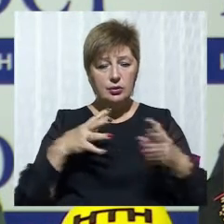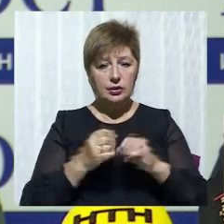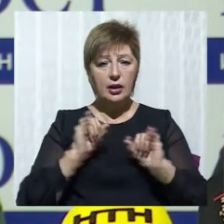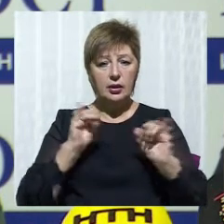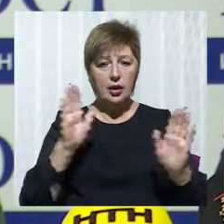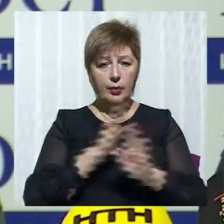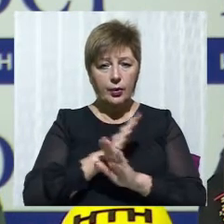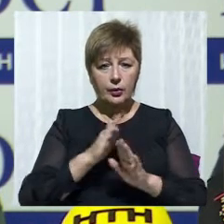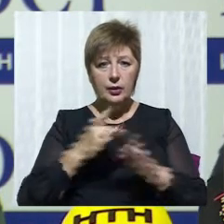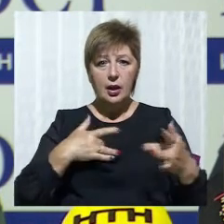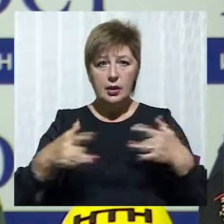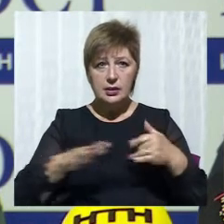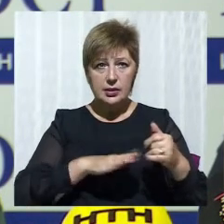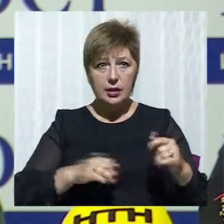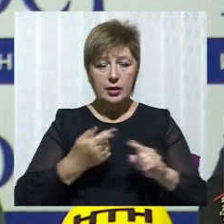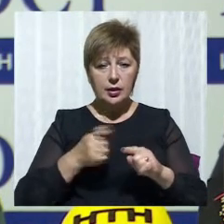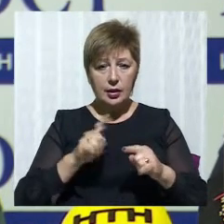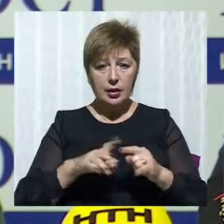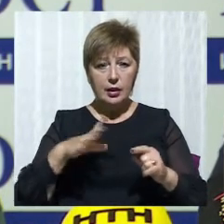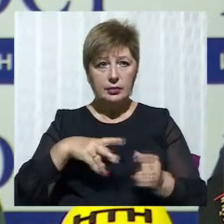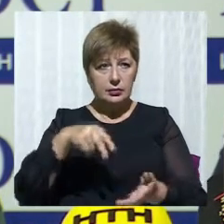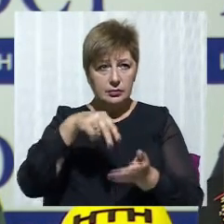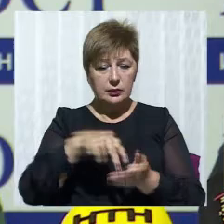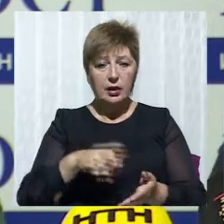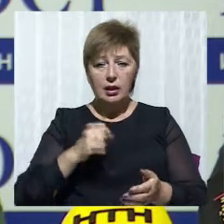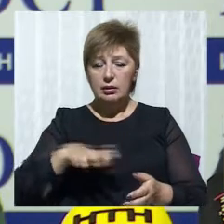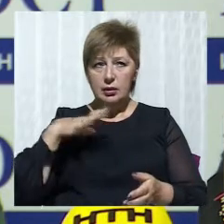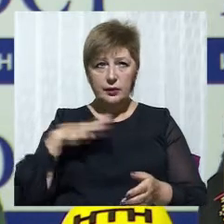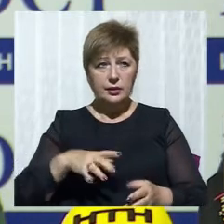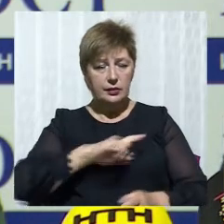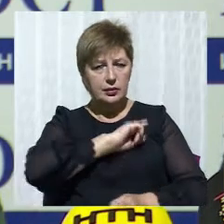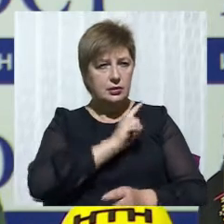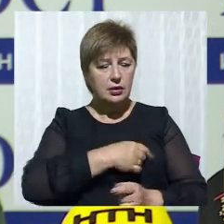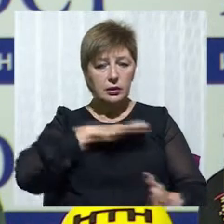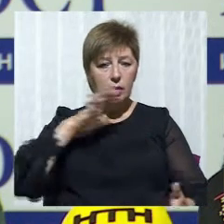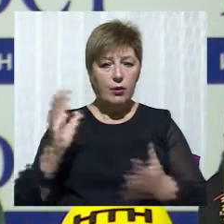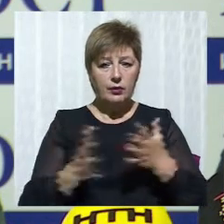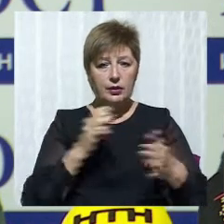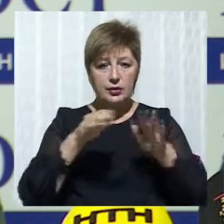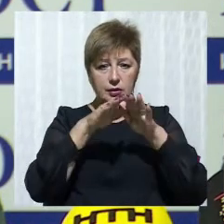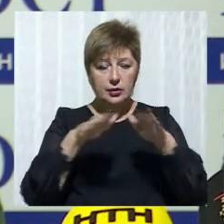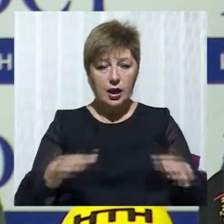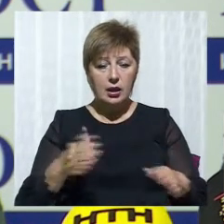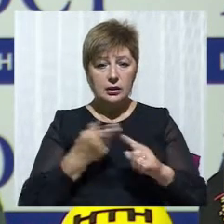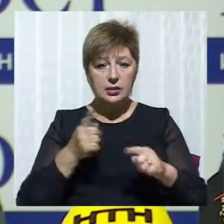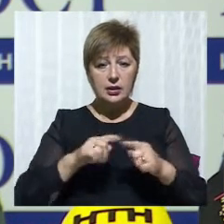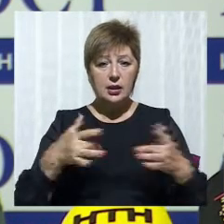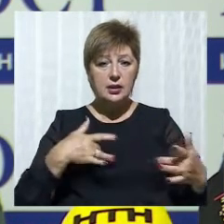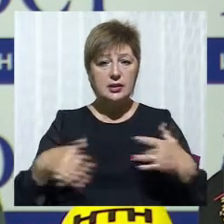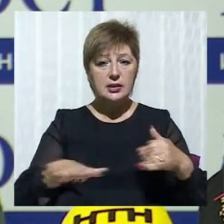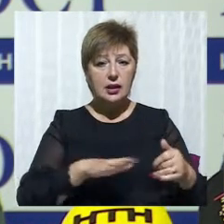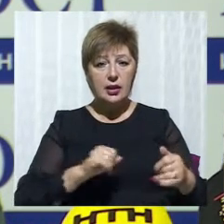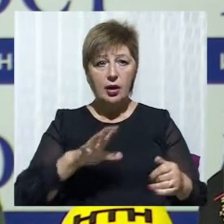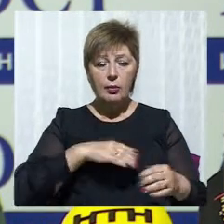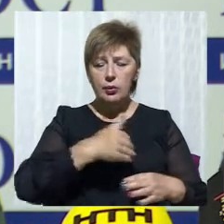змонтована в урочищий байрак, не витримувала цих поривів витру. Дах цієї сцени